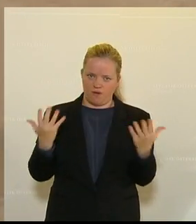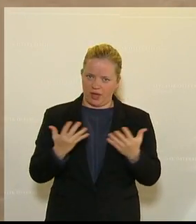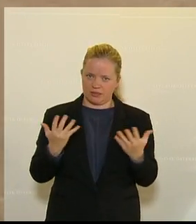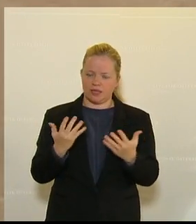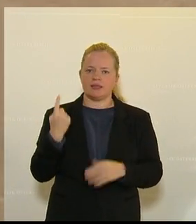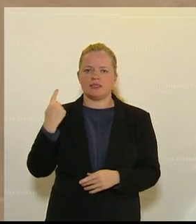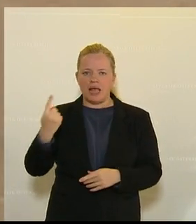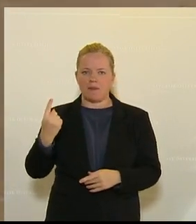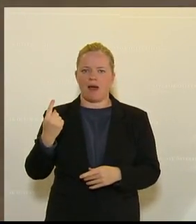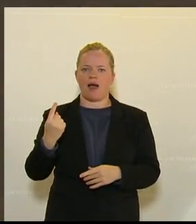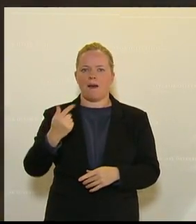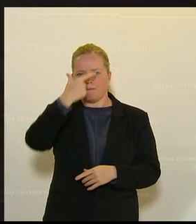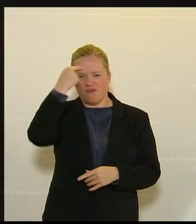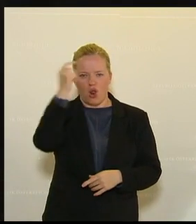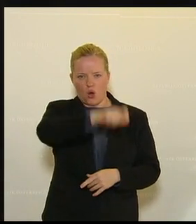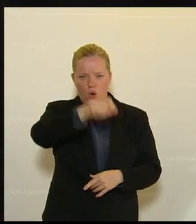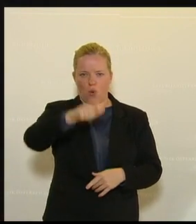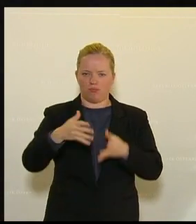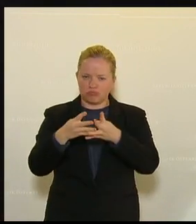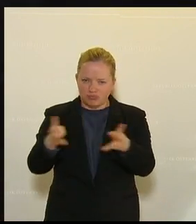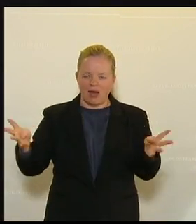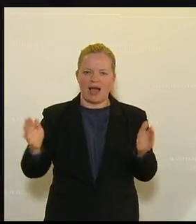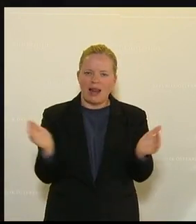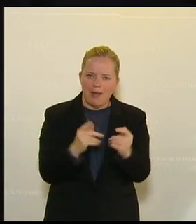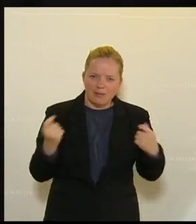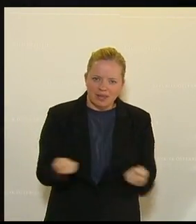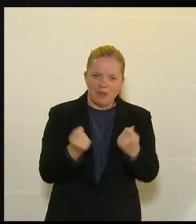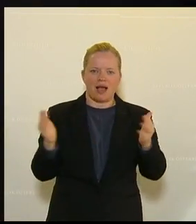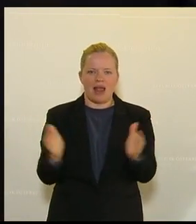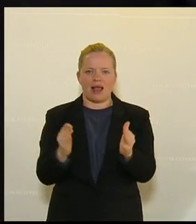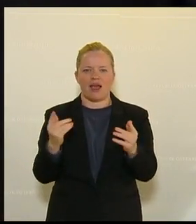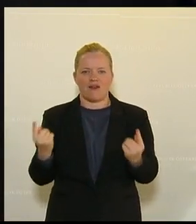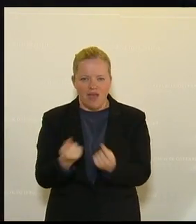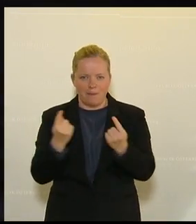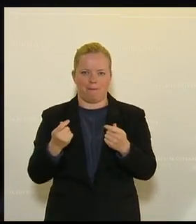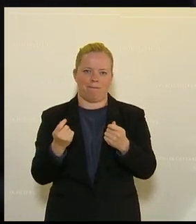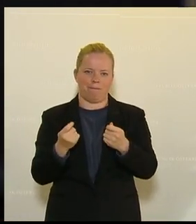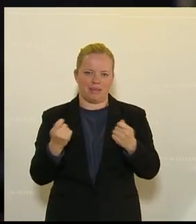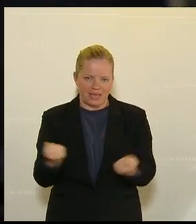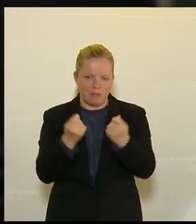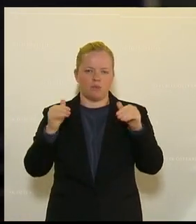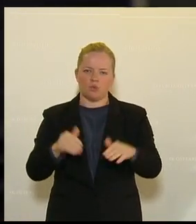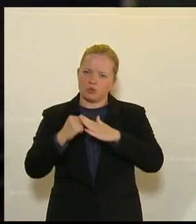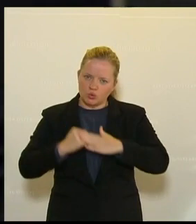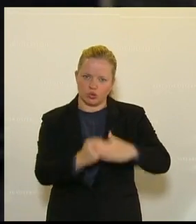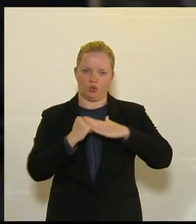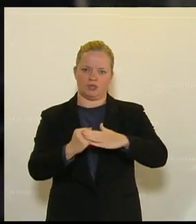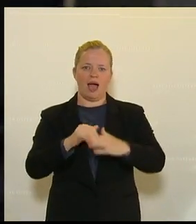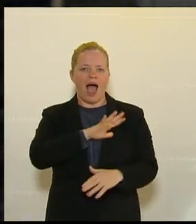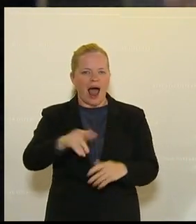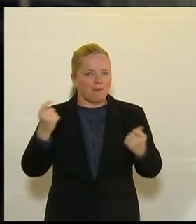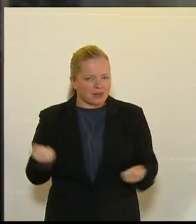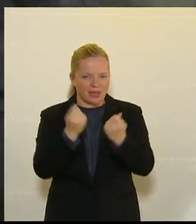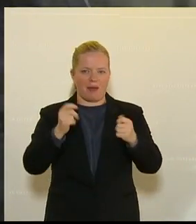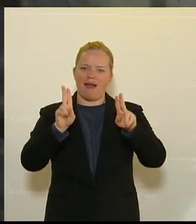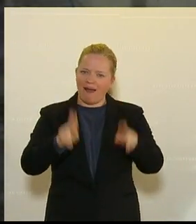die breite Masse der Bevölkerung, auch die Kleinstbetriebe, die kleinen Gewerbebetriebe massiv unterstützen, dass Sie allen Betrieben eine faire,